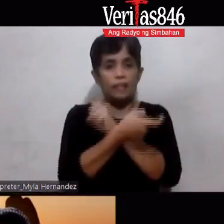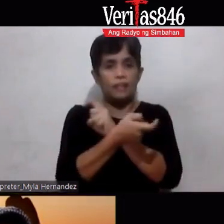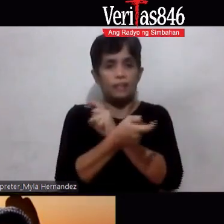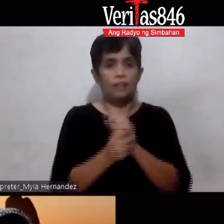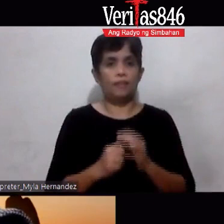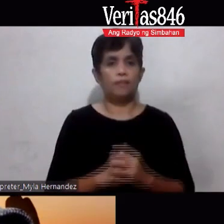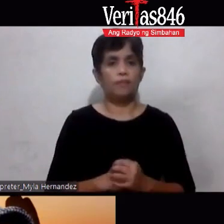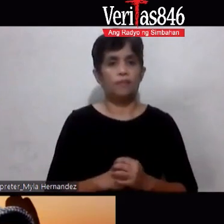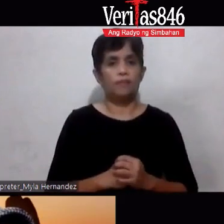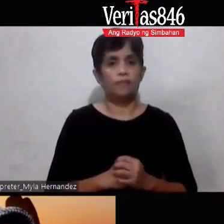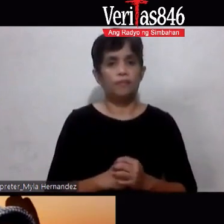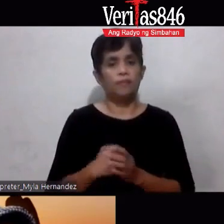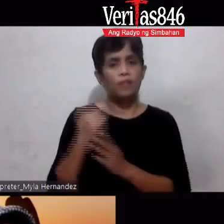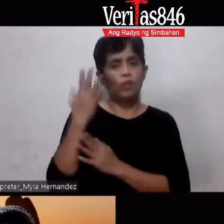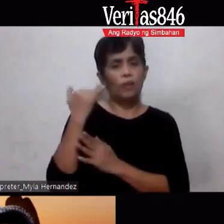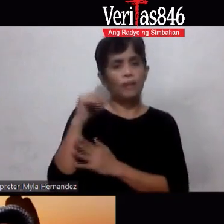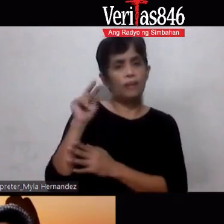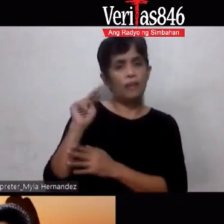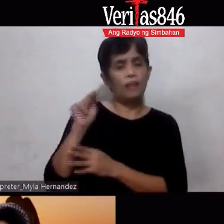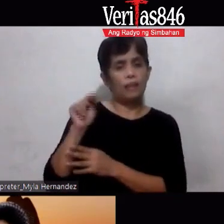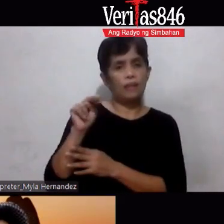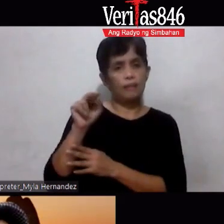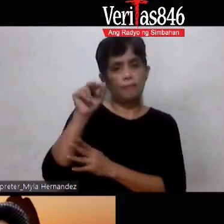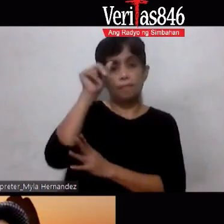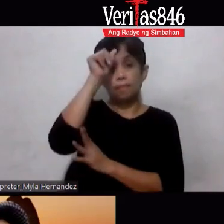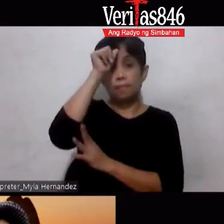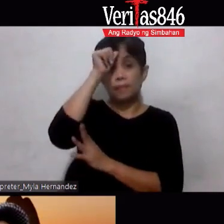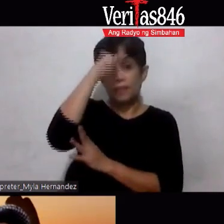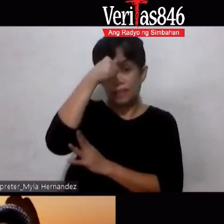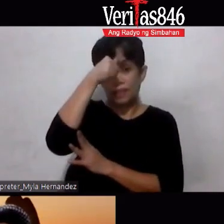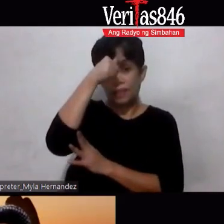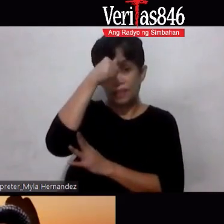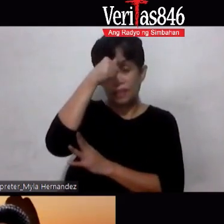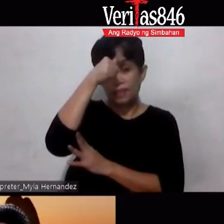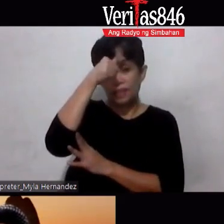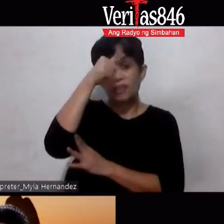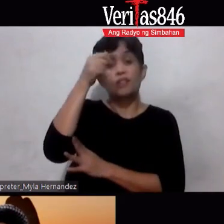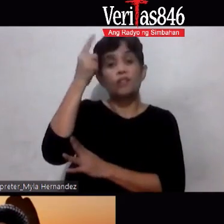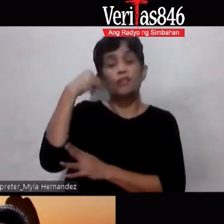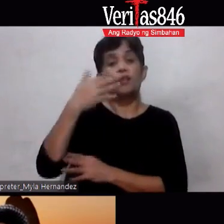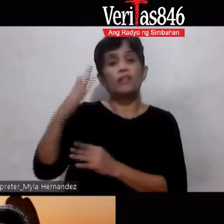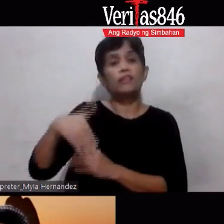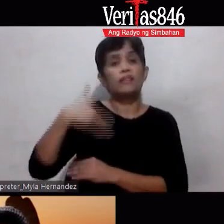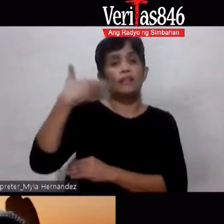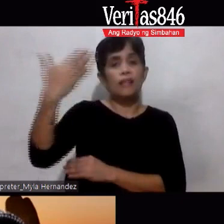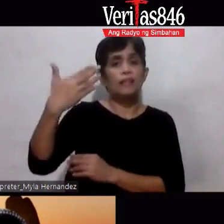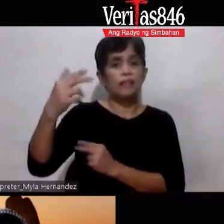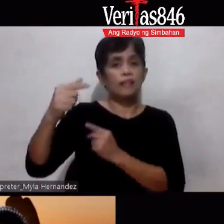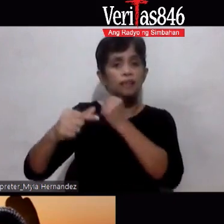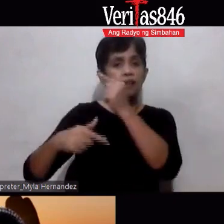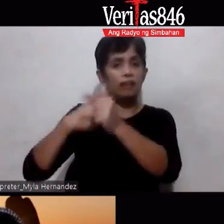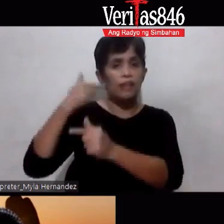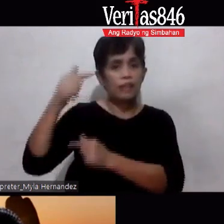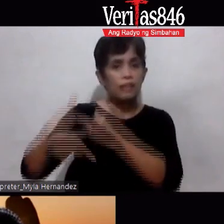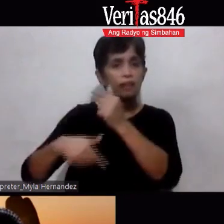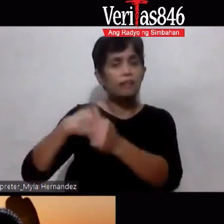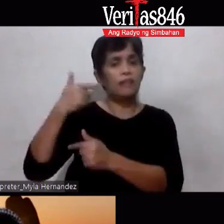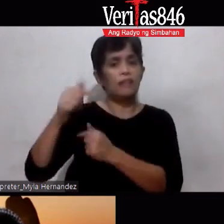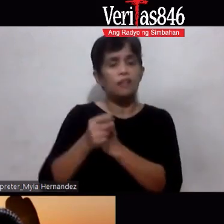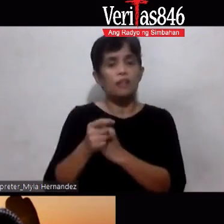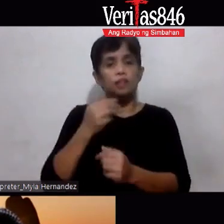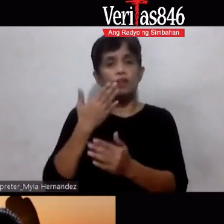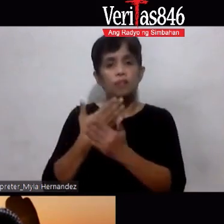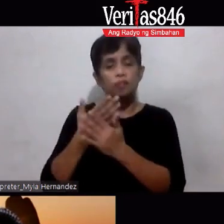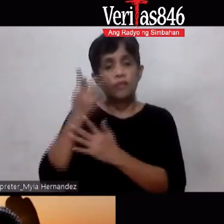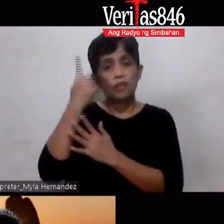At bakit natin Kailangan pandain Alang-alang Sa susunod na Henerasyon Alang-alang Sa iba pang